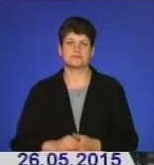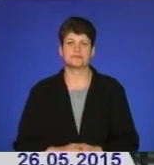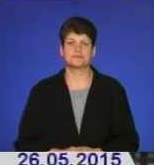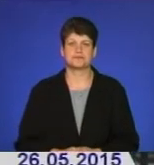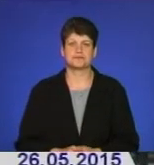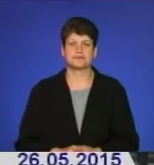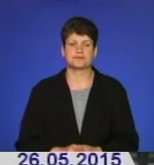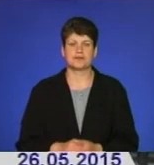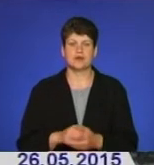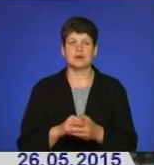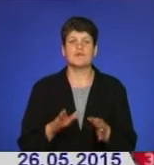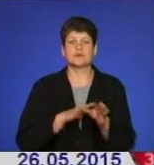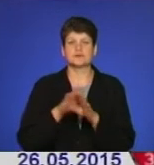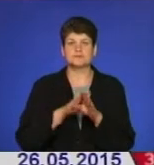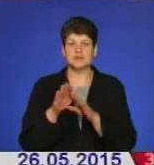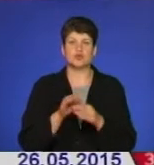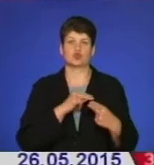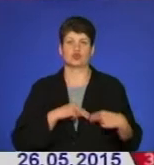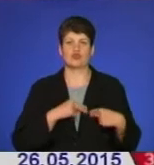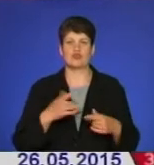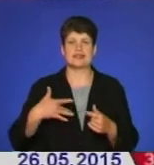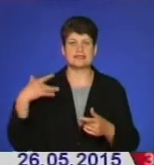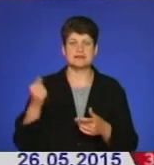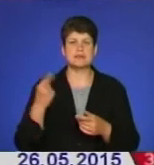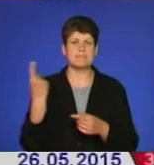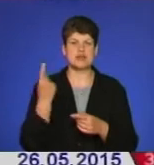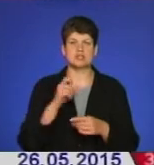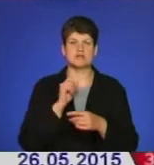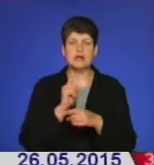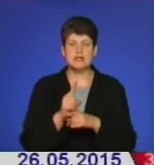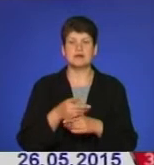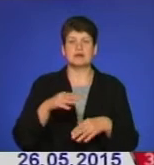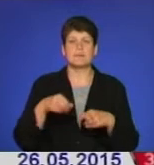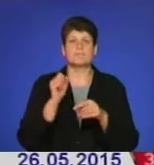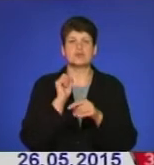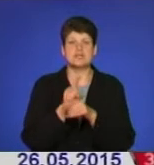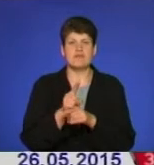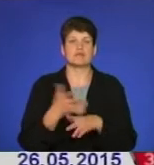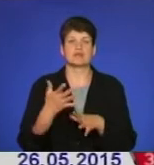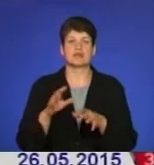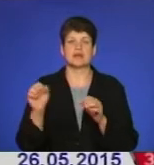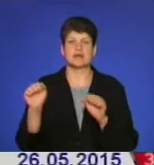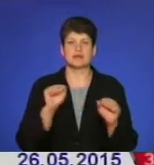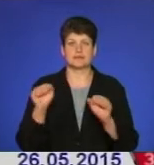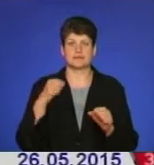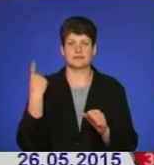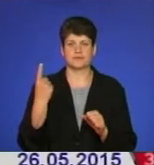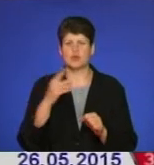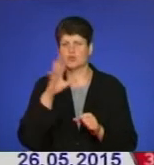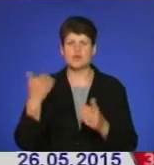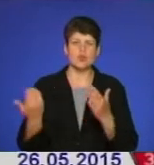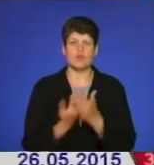Дотримання трудової дисципліни – перше завдання, яке поставив перед головами рейдержадміністрації керівник краю. Усі